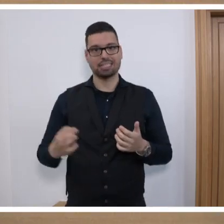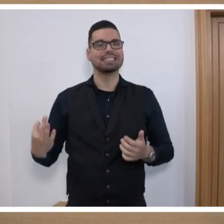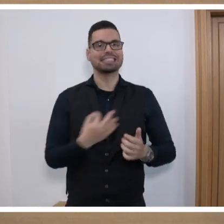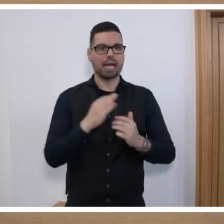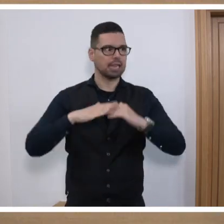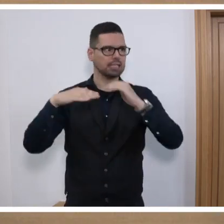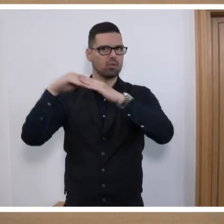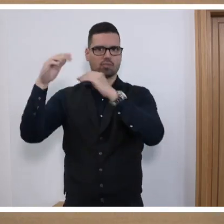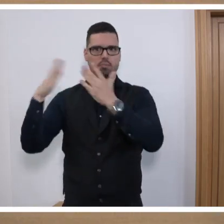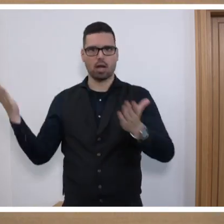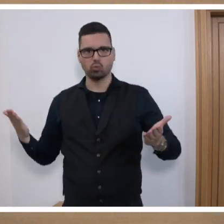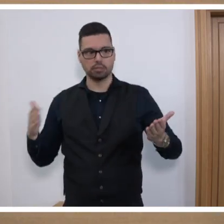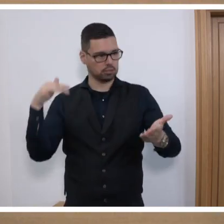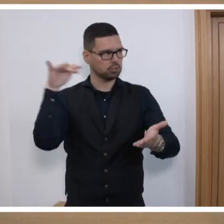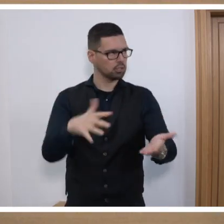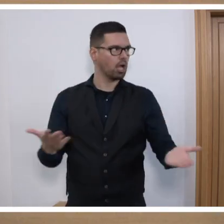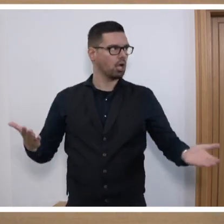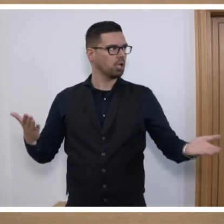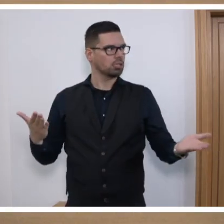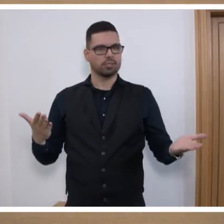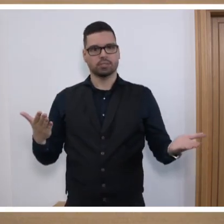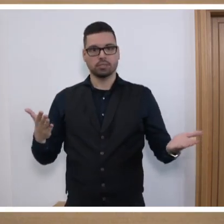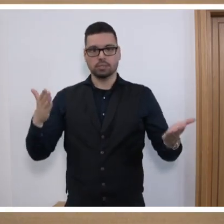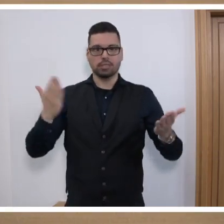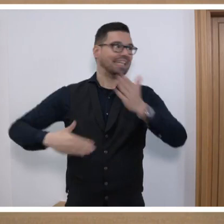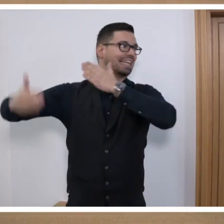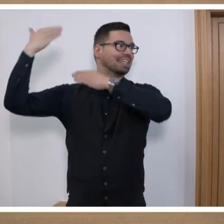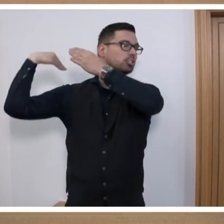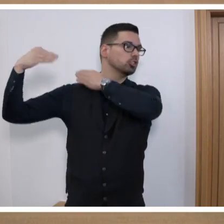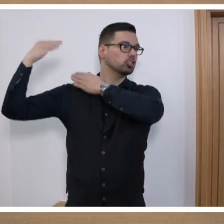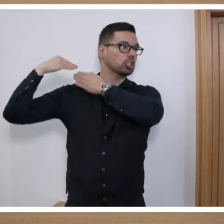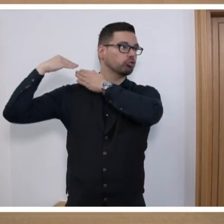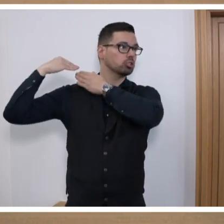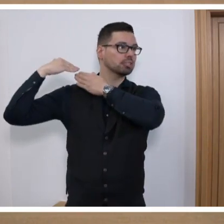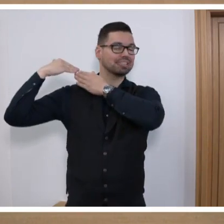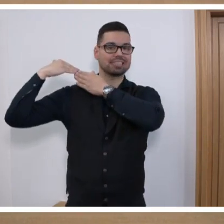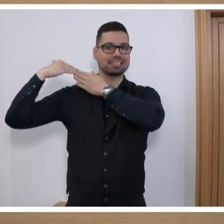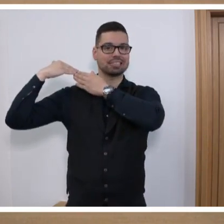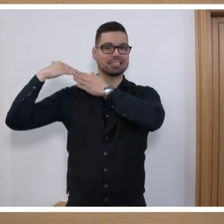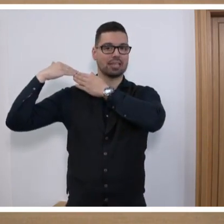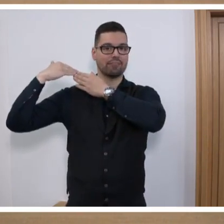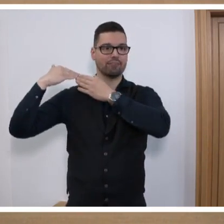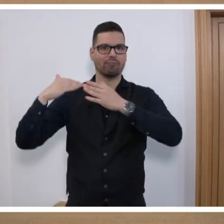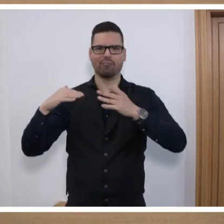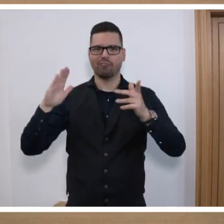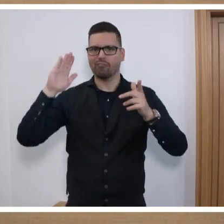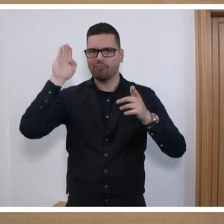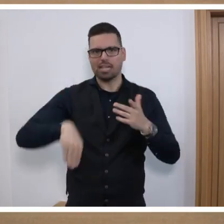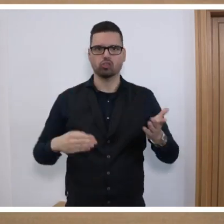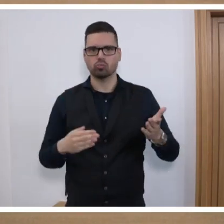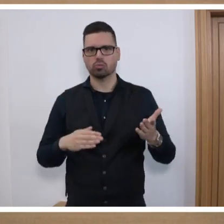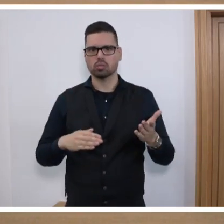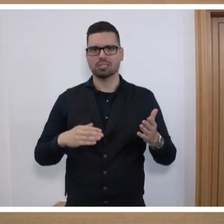haben, das ist eine, wie soll ich sagen, eine Geschichtsfälschung. Nach dem Kriege waren in Deutschland elf